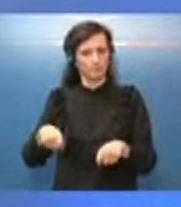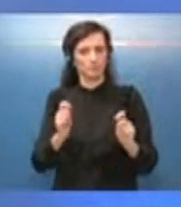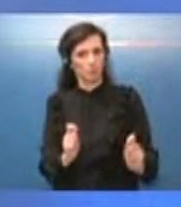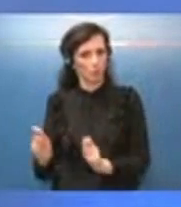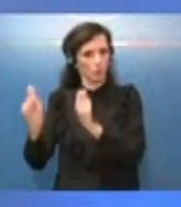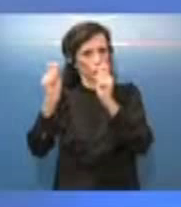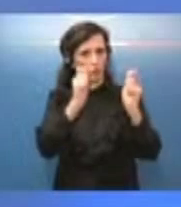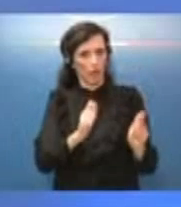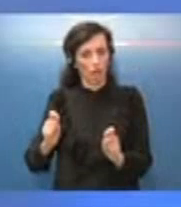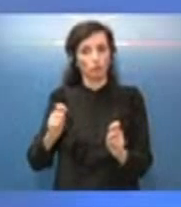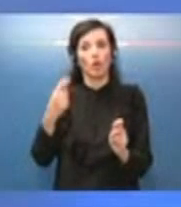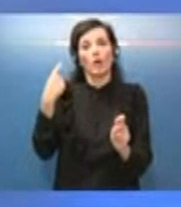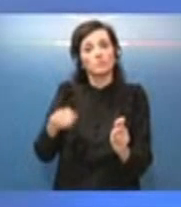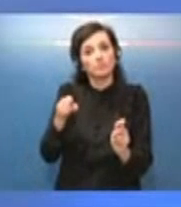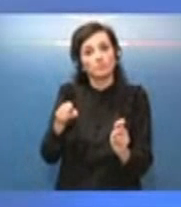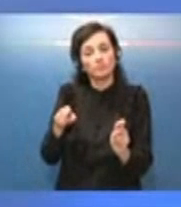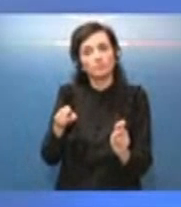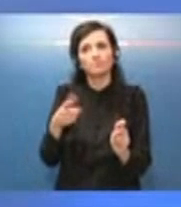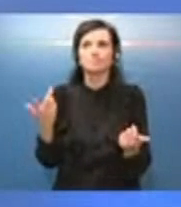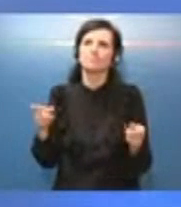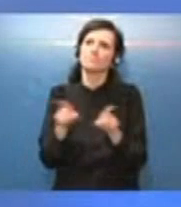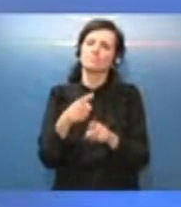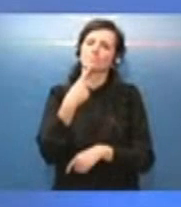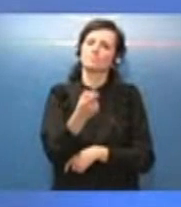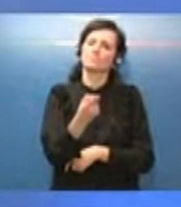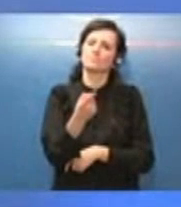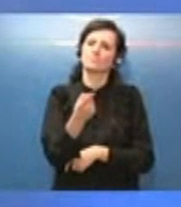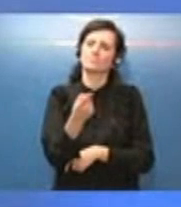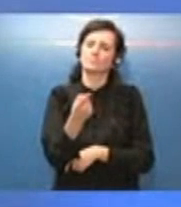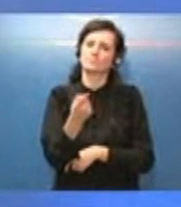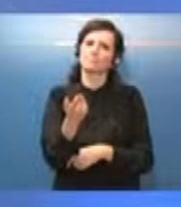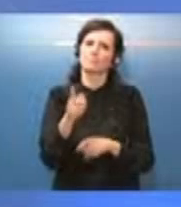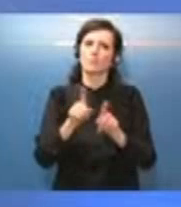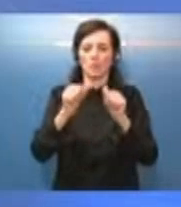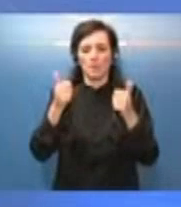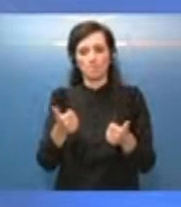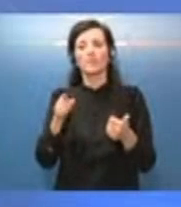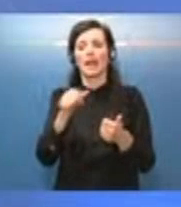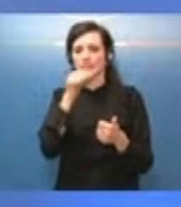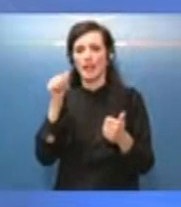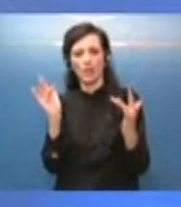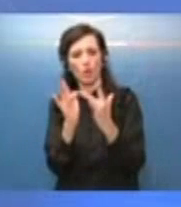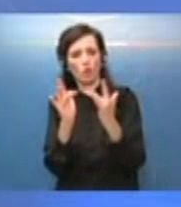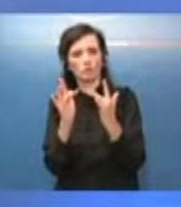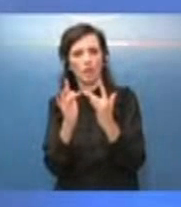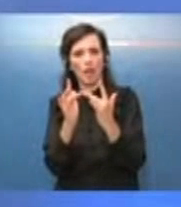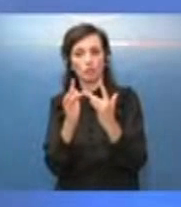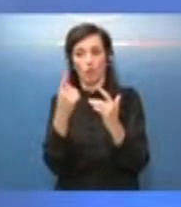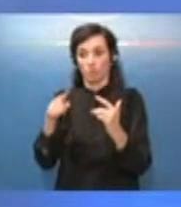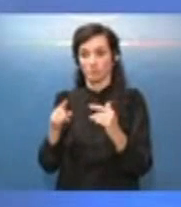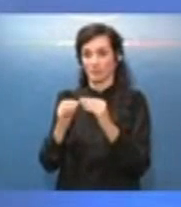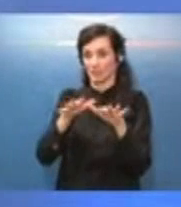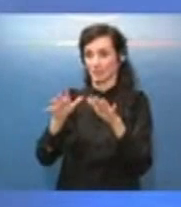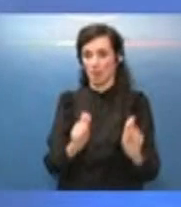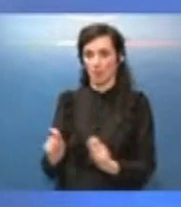esattamente quella come dire quell'interfaccia che è necessario per la Commissione europea perché